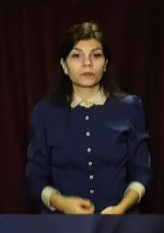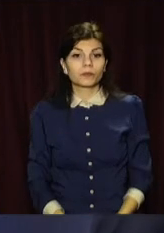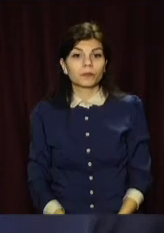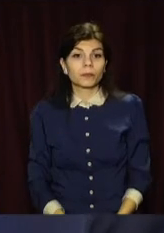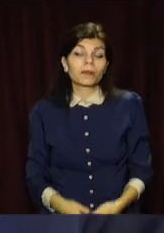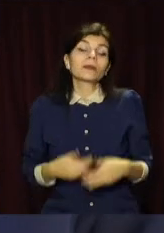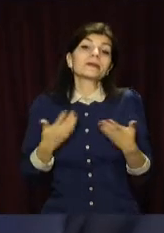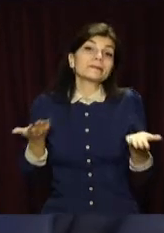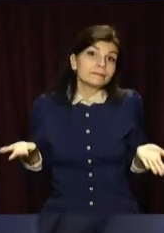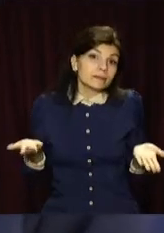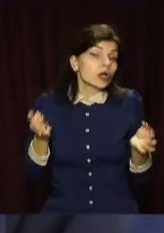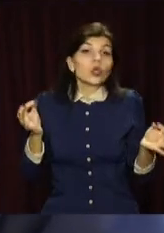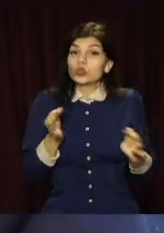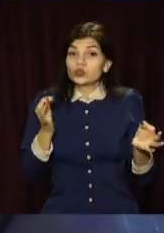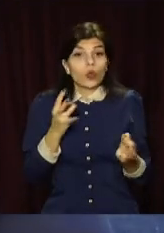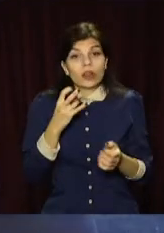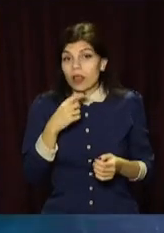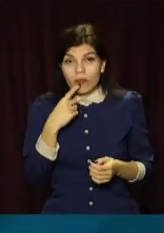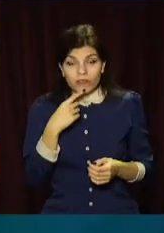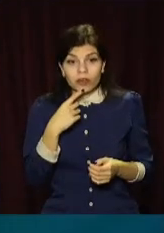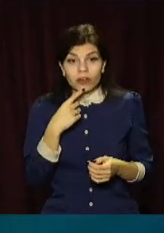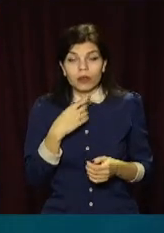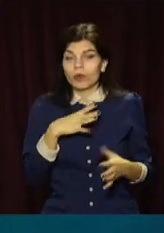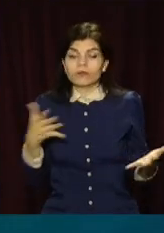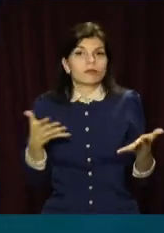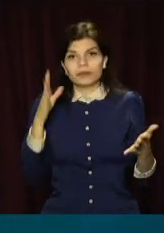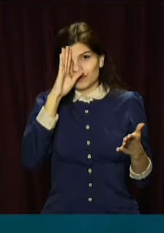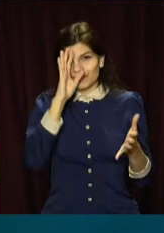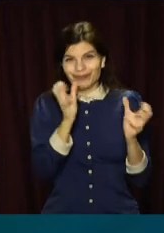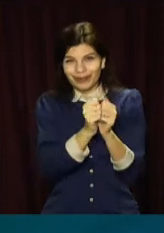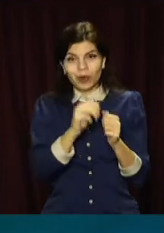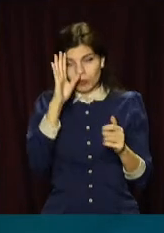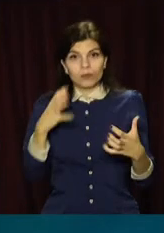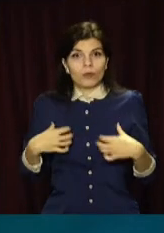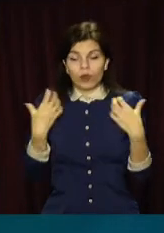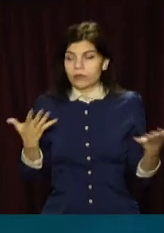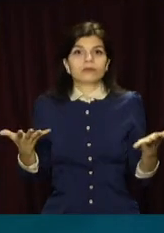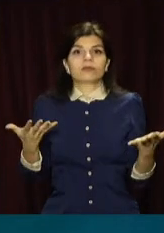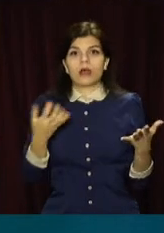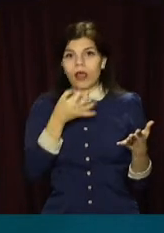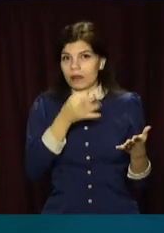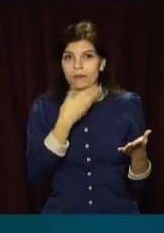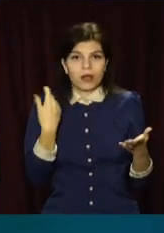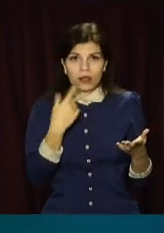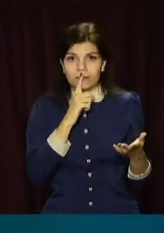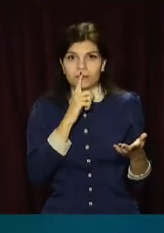Нічого він не говорив, він розтіряний був, спуганий, нічого не говорив.